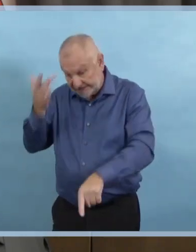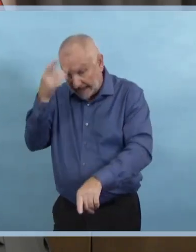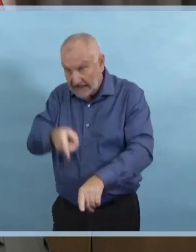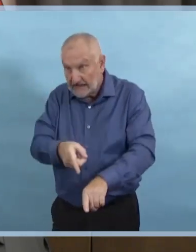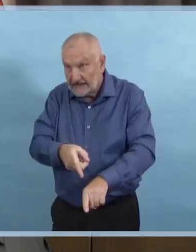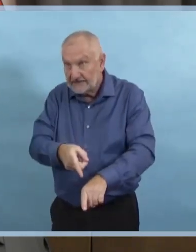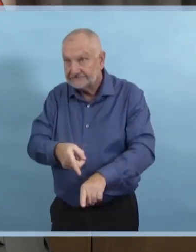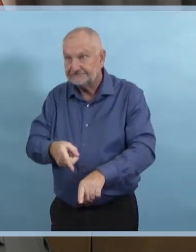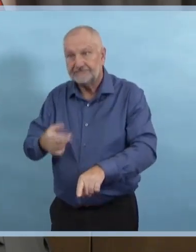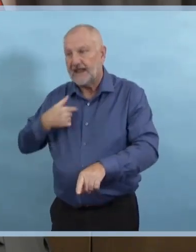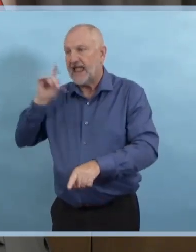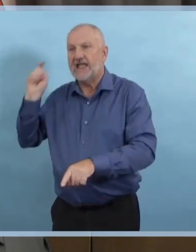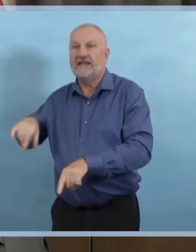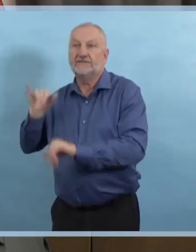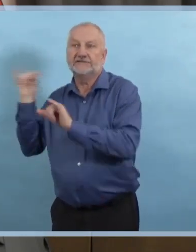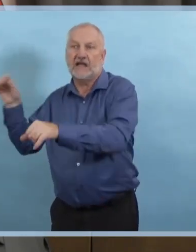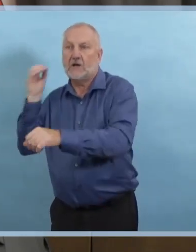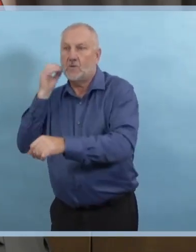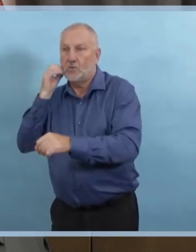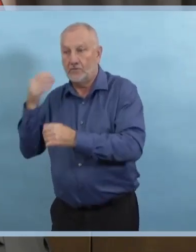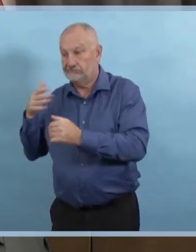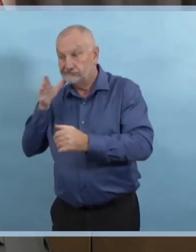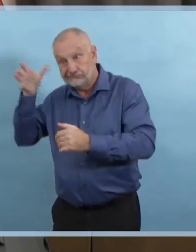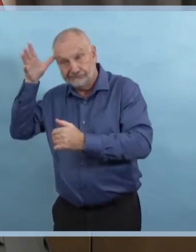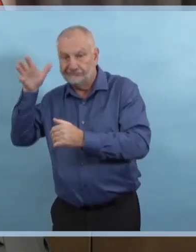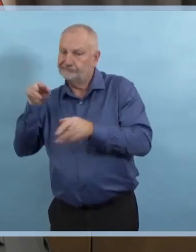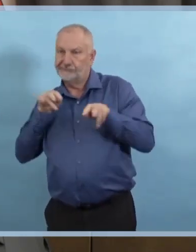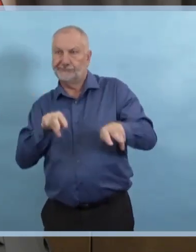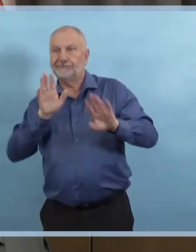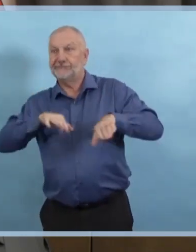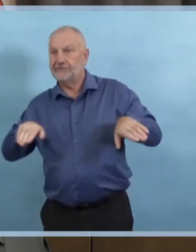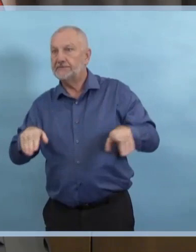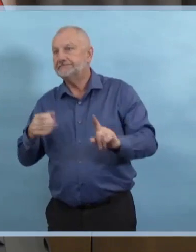mais c'est quand même quelque chose que nous devons gérer et c'est difficile.